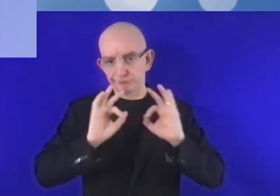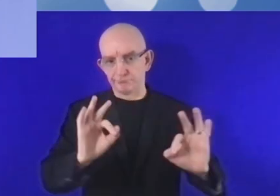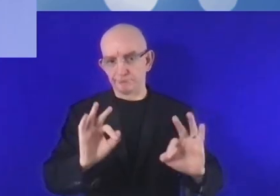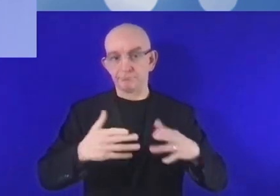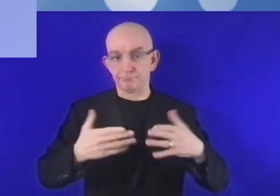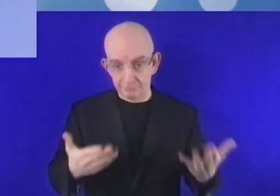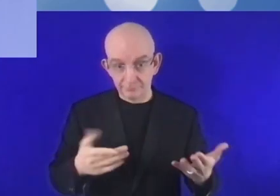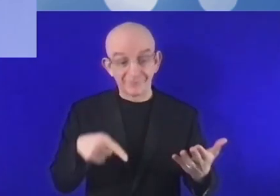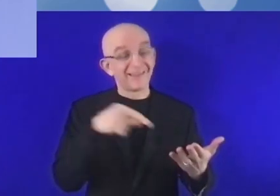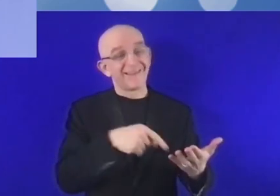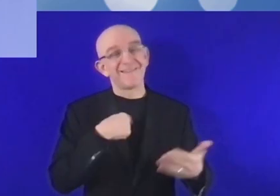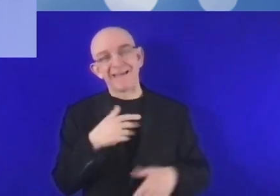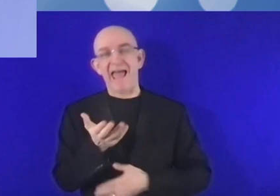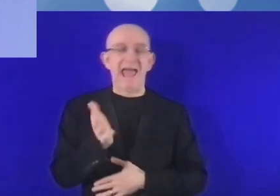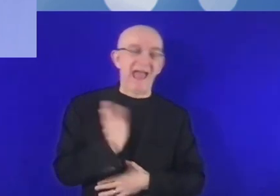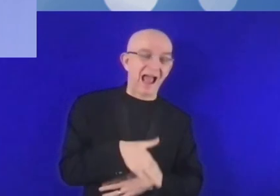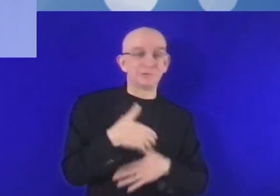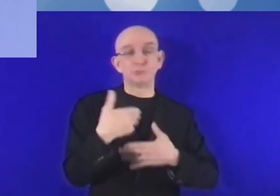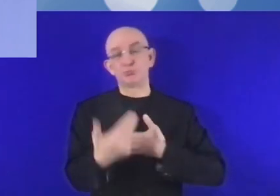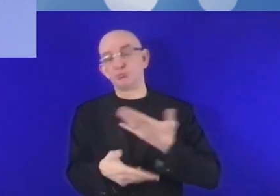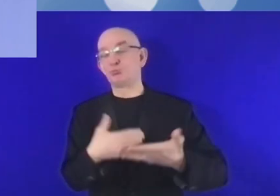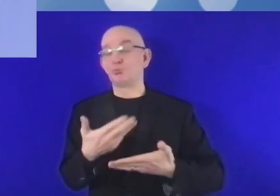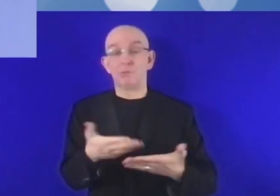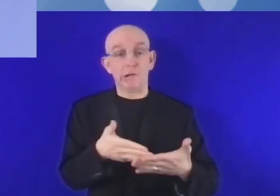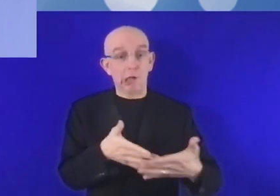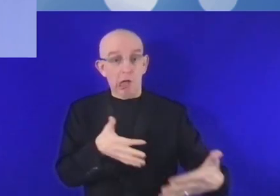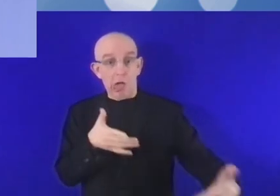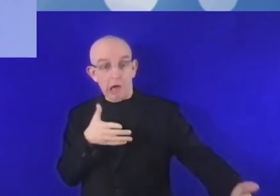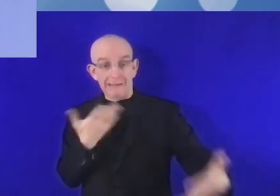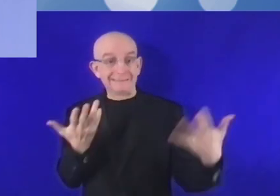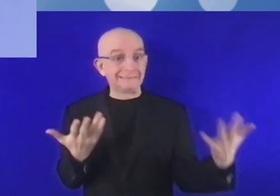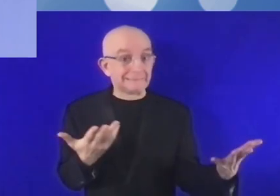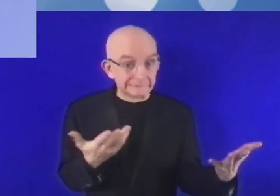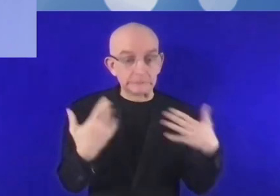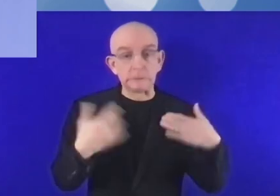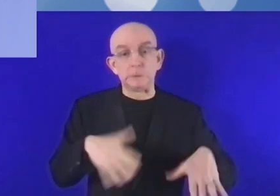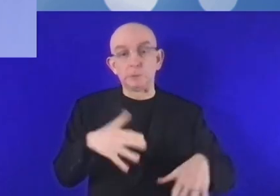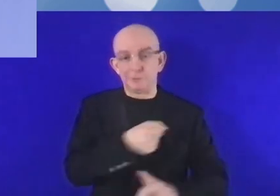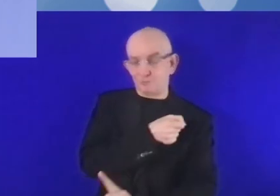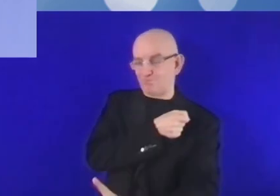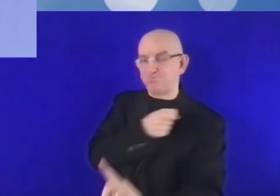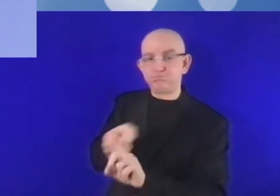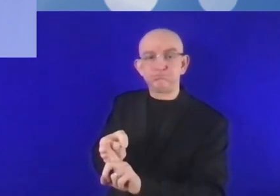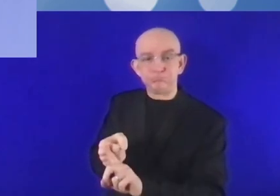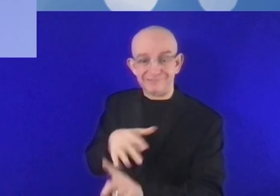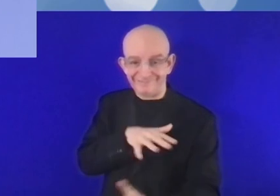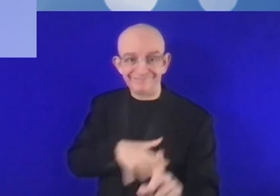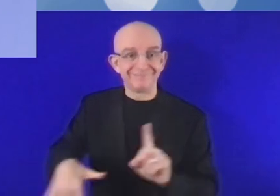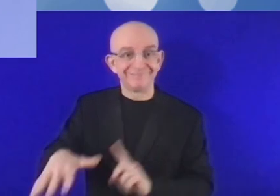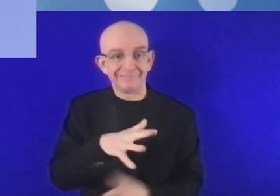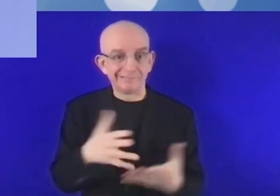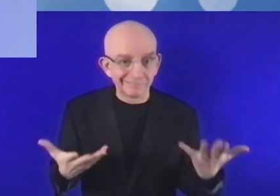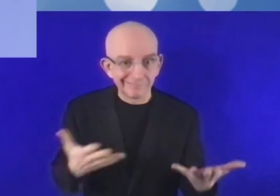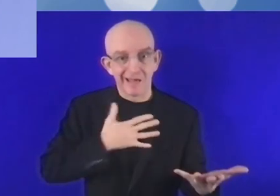possible. Car si nous ne maîtrisons pas très vite les techniques numériques,